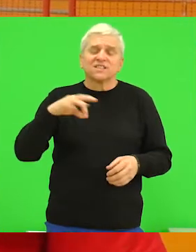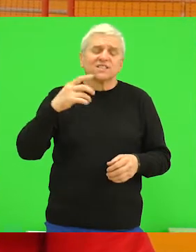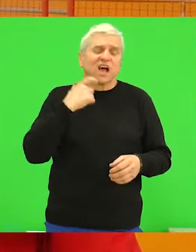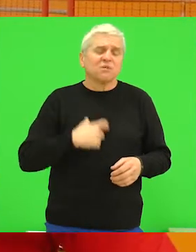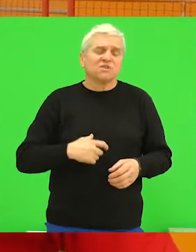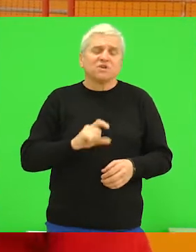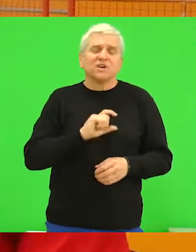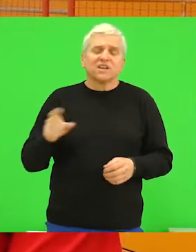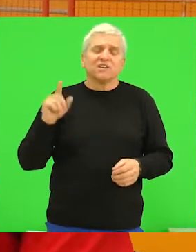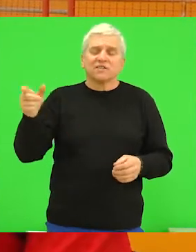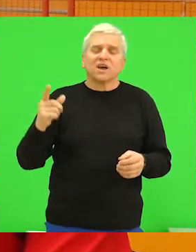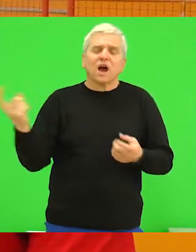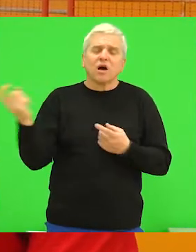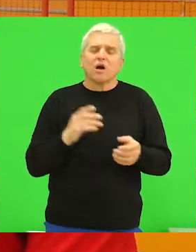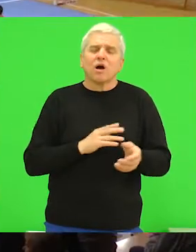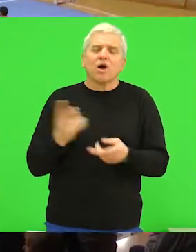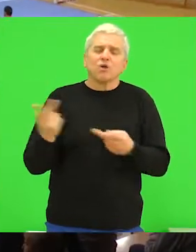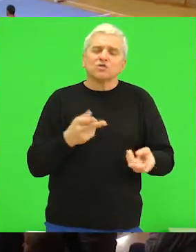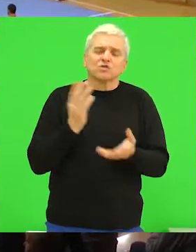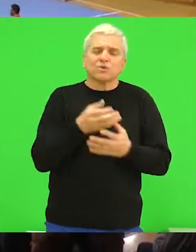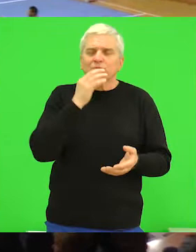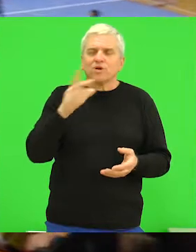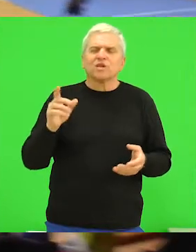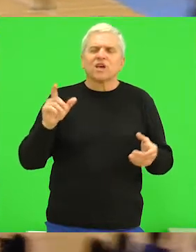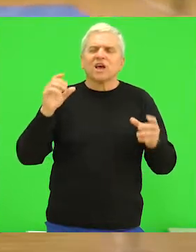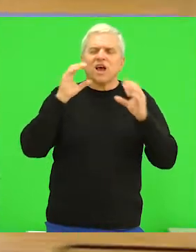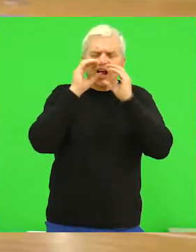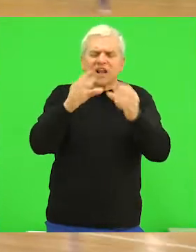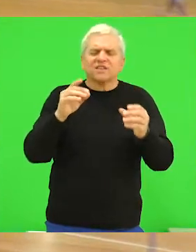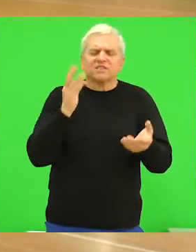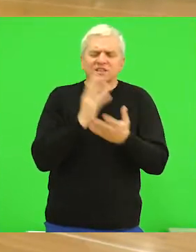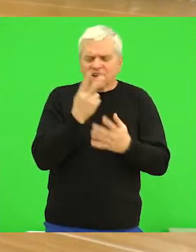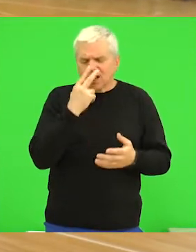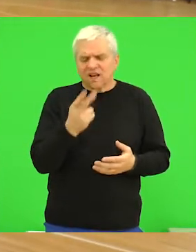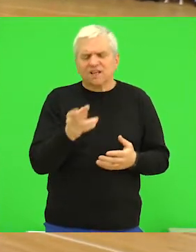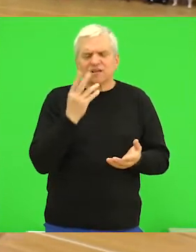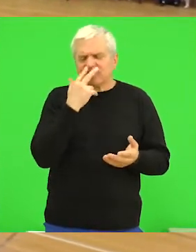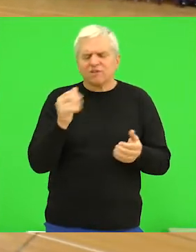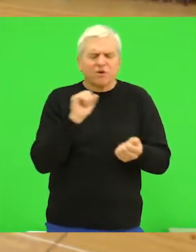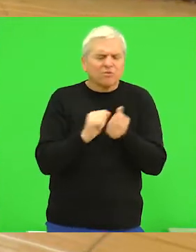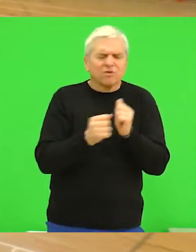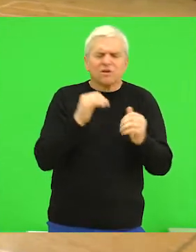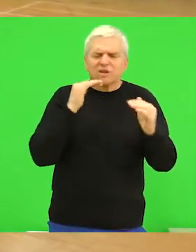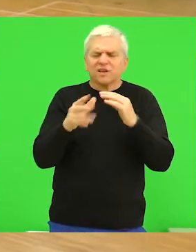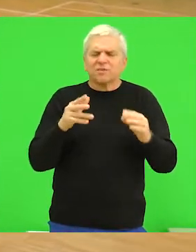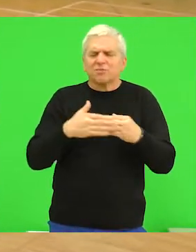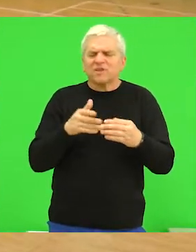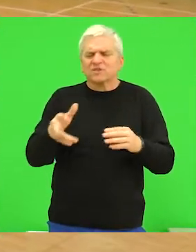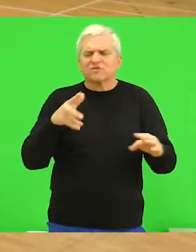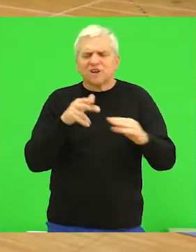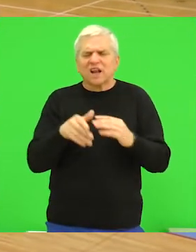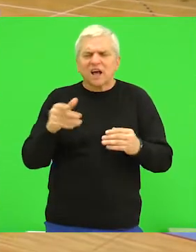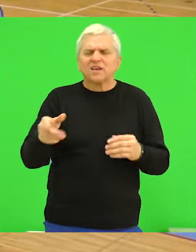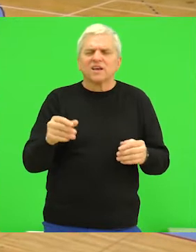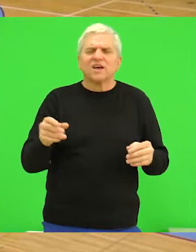krivi, ali svaka čast protivnicima iz Bujanovca. Iako je sa tribina utakmica delovala ravnopravno, osim u slučaju završnice gdje su